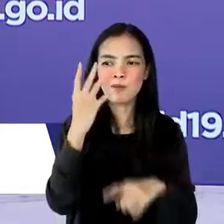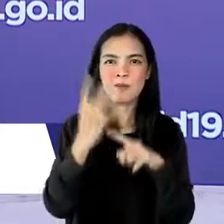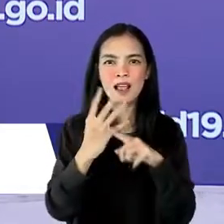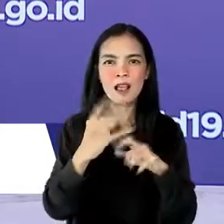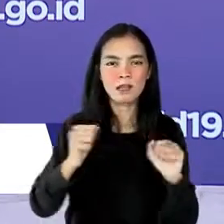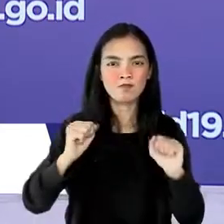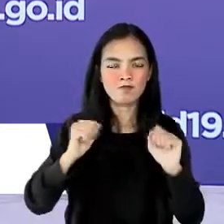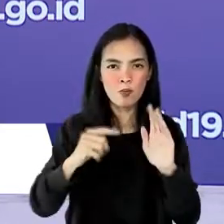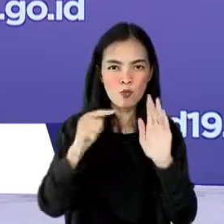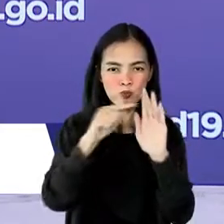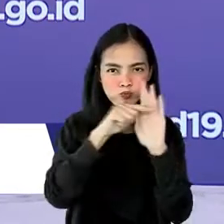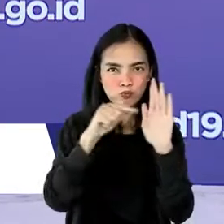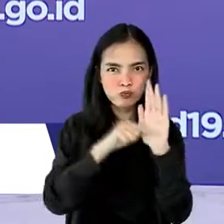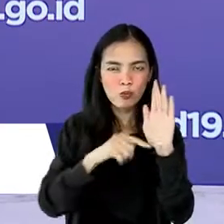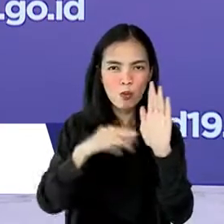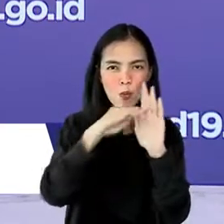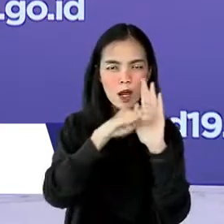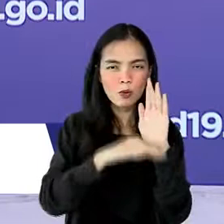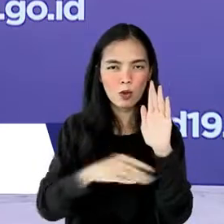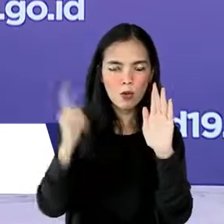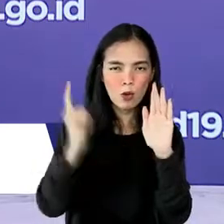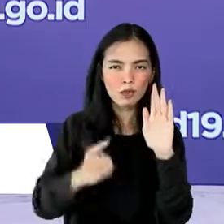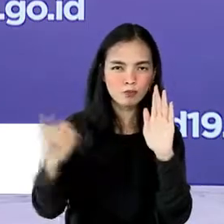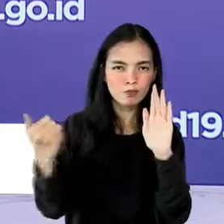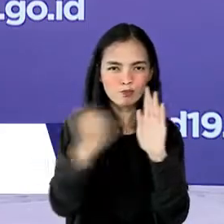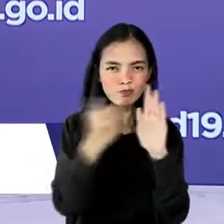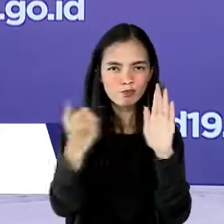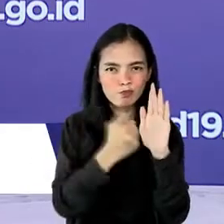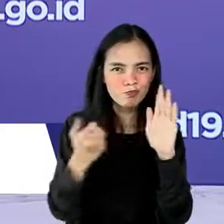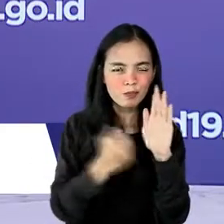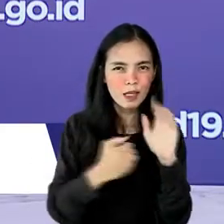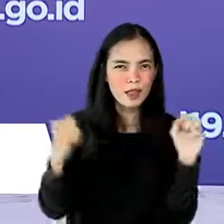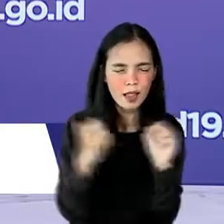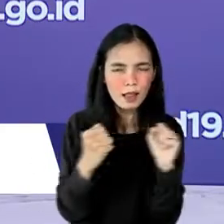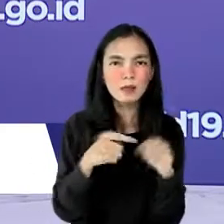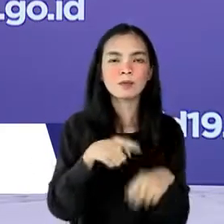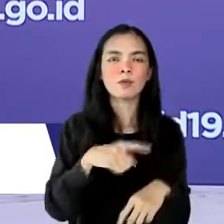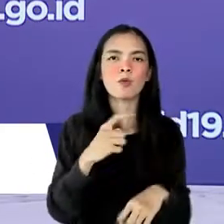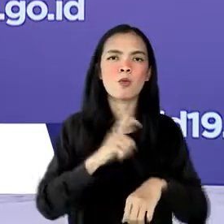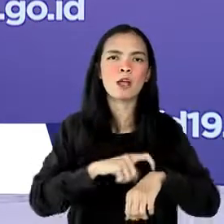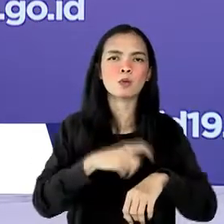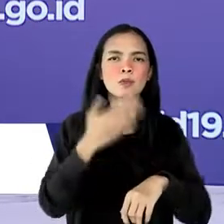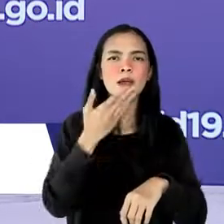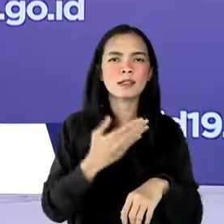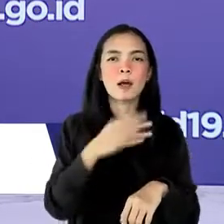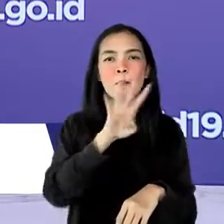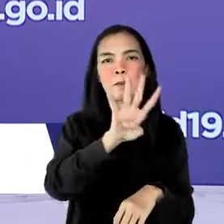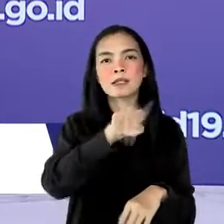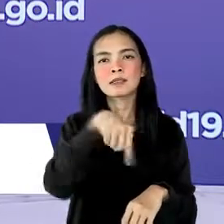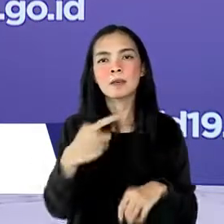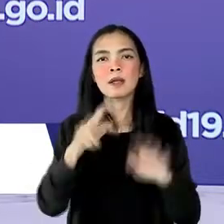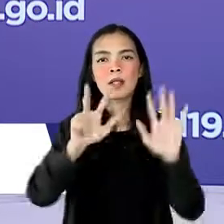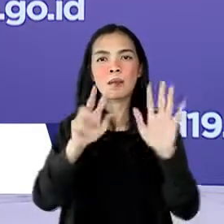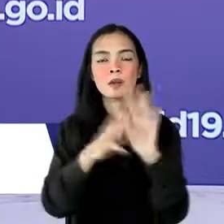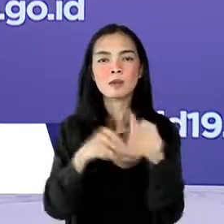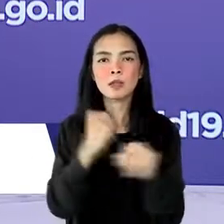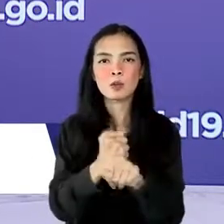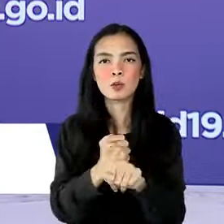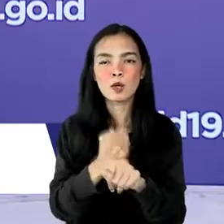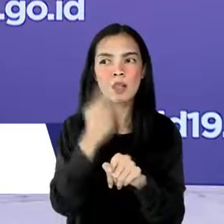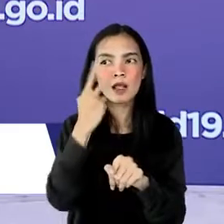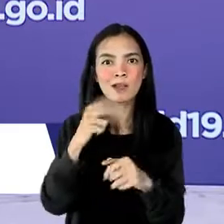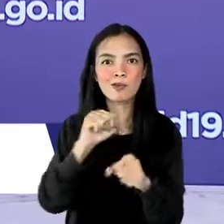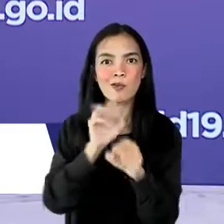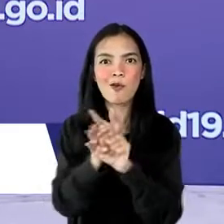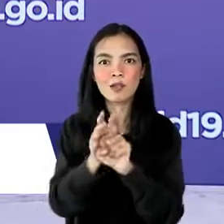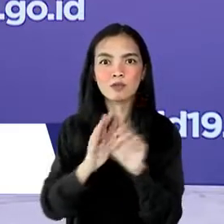pengetatan rata-rata dilakukan selama 4 sampai 8 minggu dengan efek melandainya kasus atau bahkan